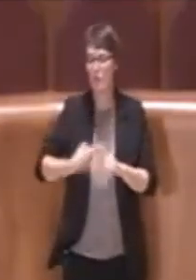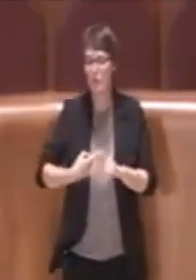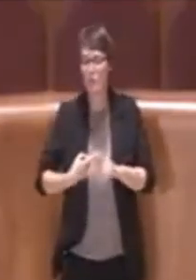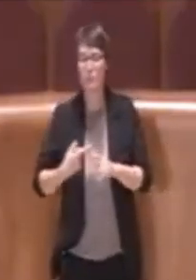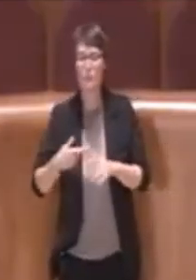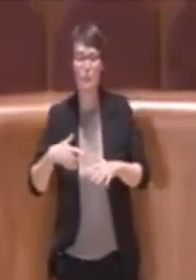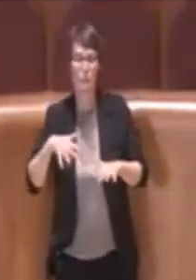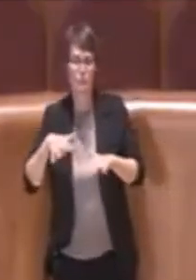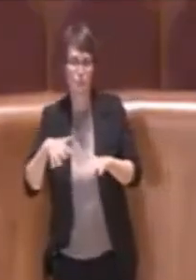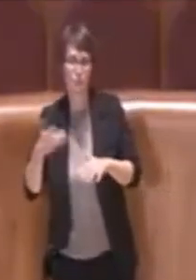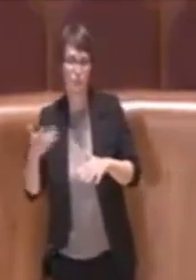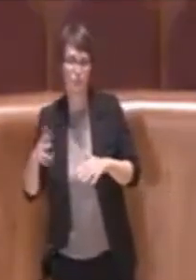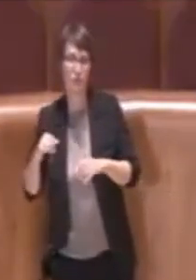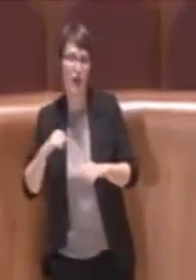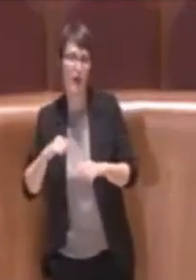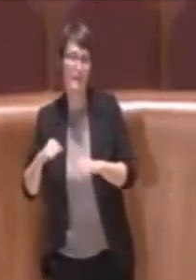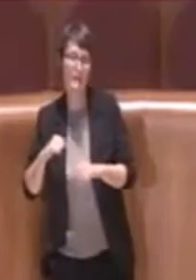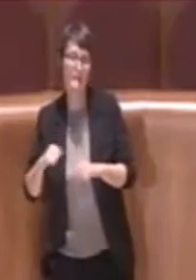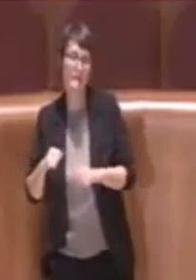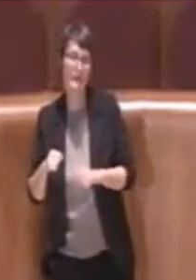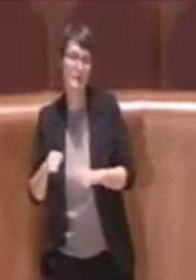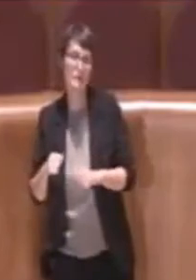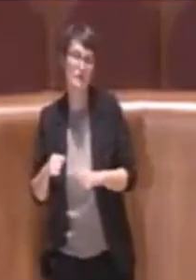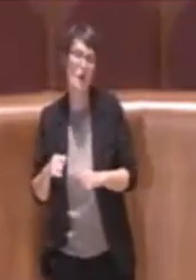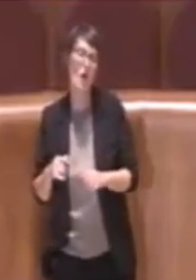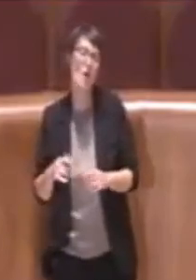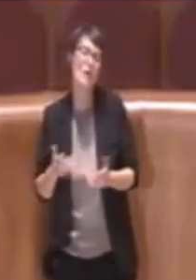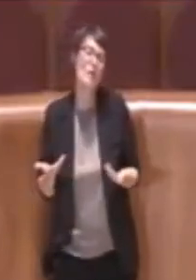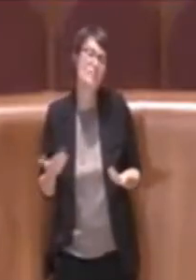sta mettendo in campo, a quest'ordine del giorno ci asterremo. Grazie.